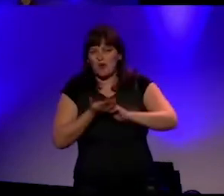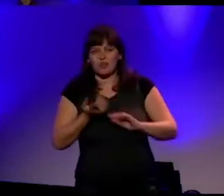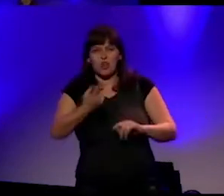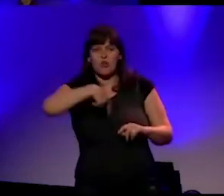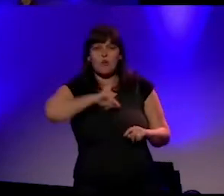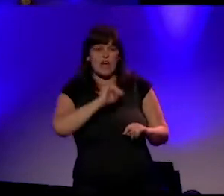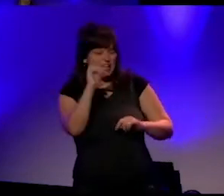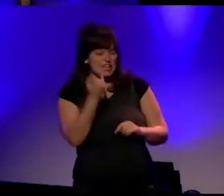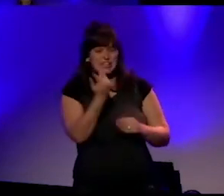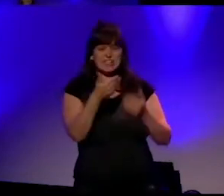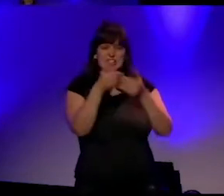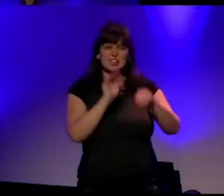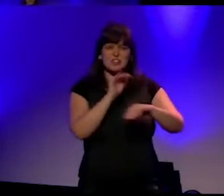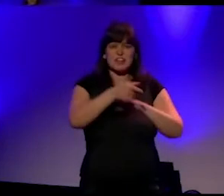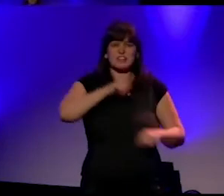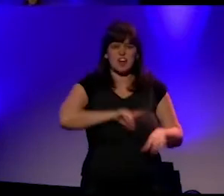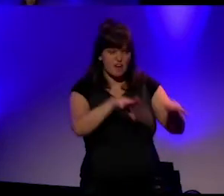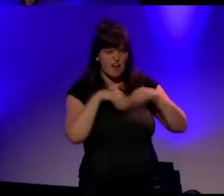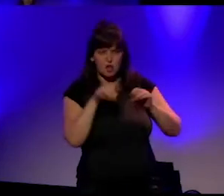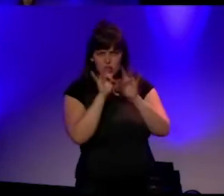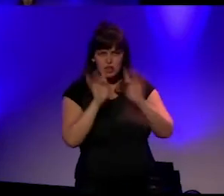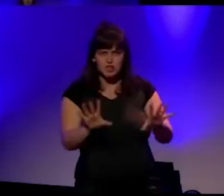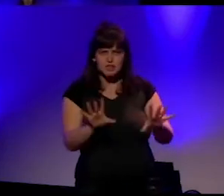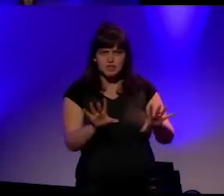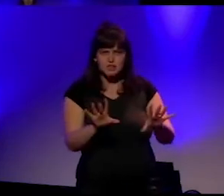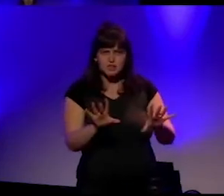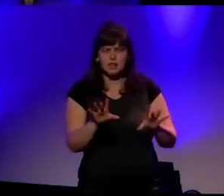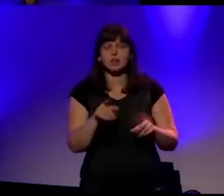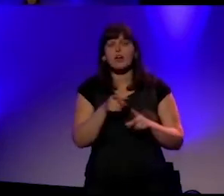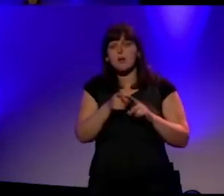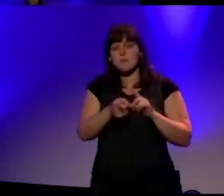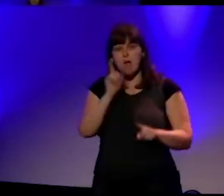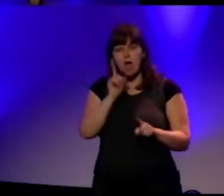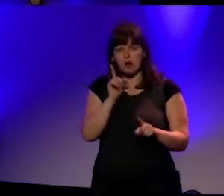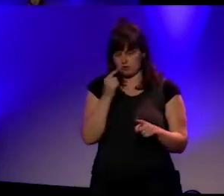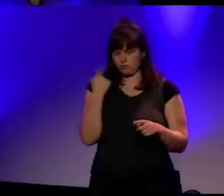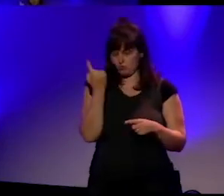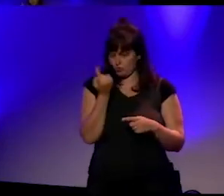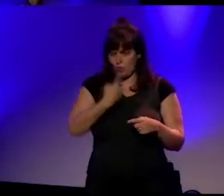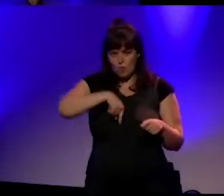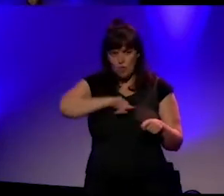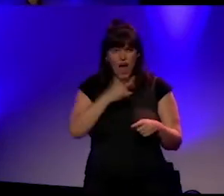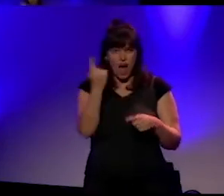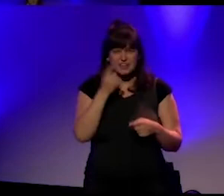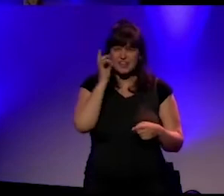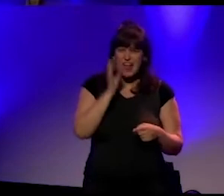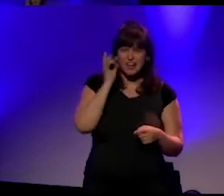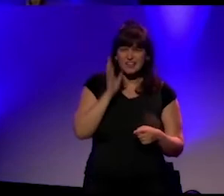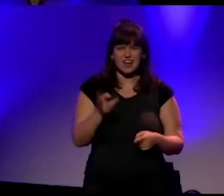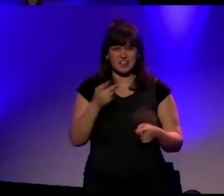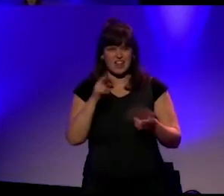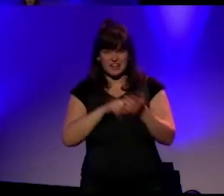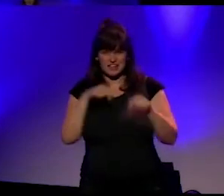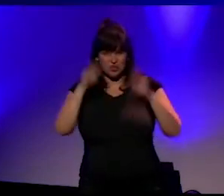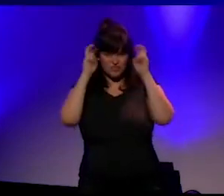grensoverschrijdend gedrag aanvaarden. Maar roepen we dat met ons allen voortdurend elke dag opnieuw voldoende luid uit in deze universiteit? Dat is de